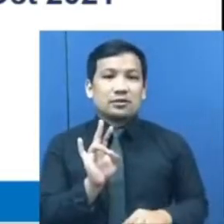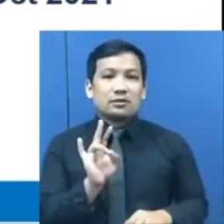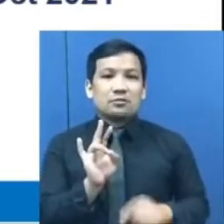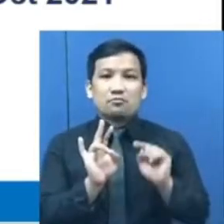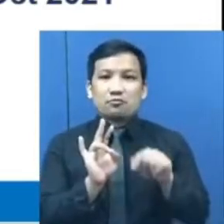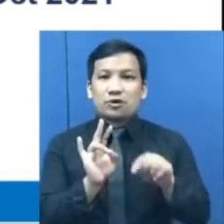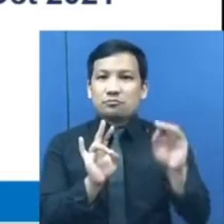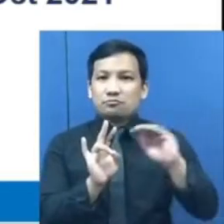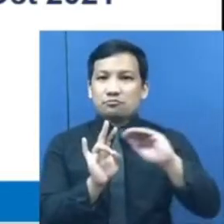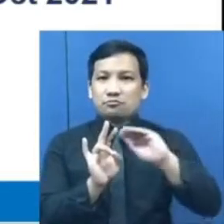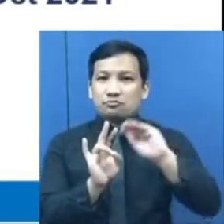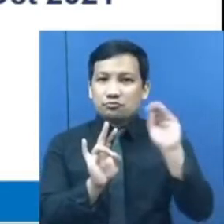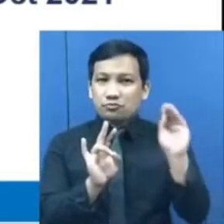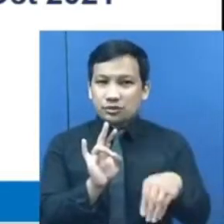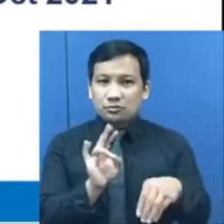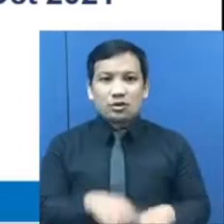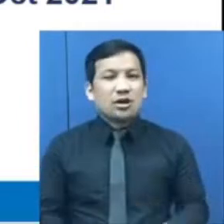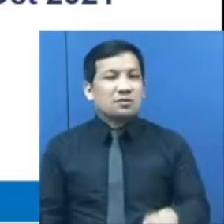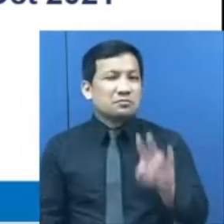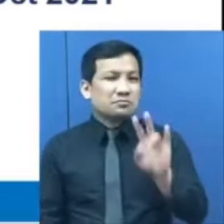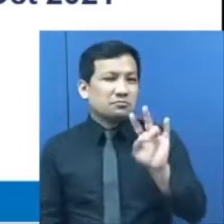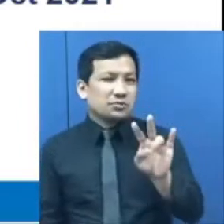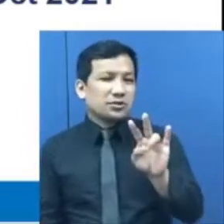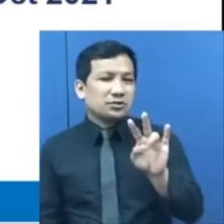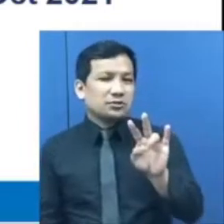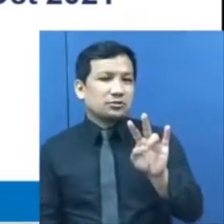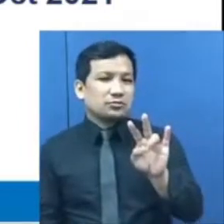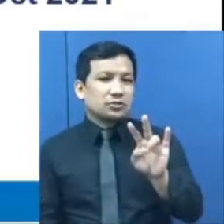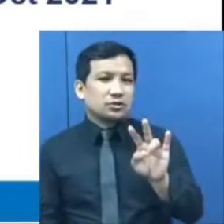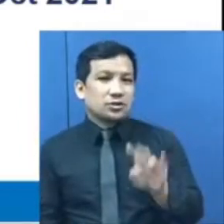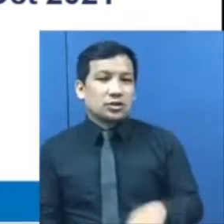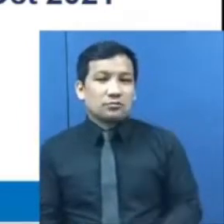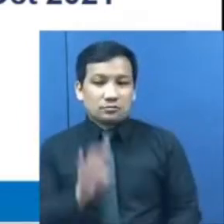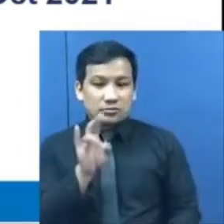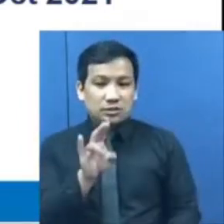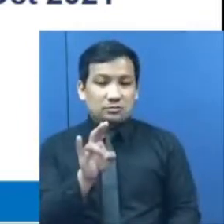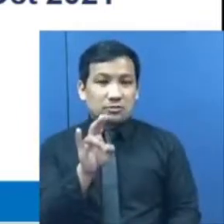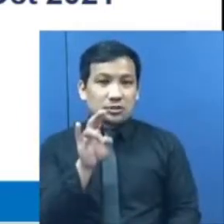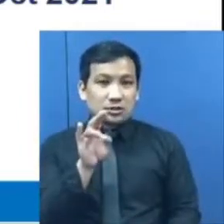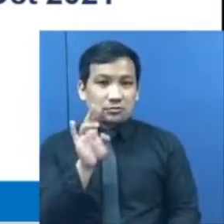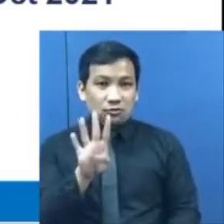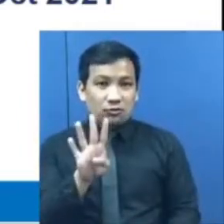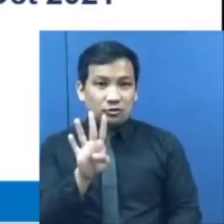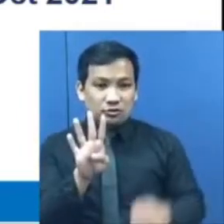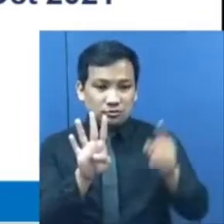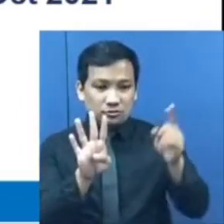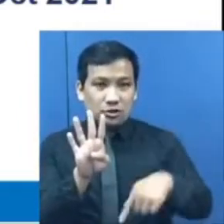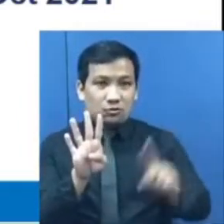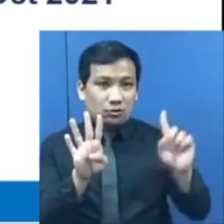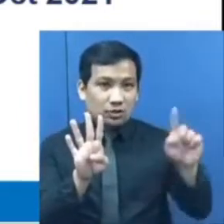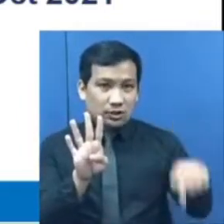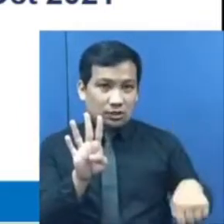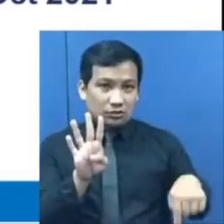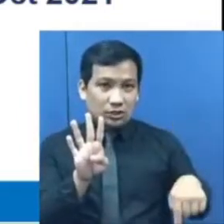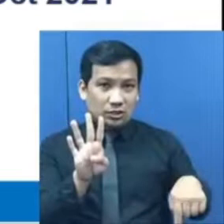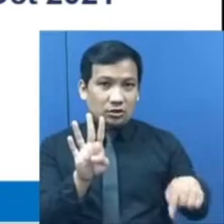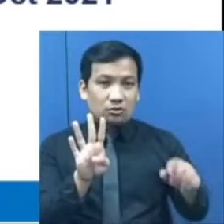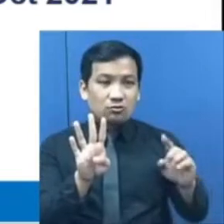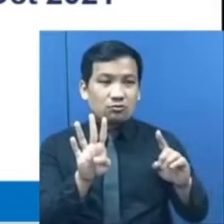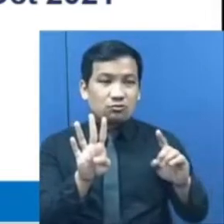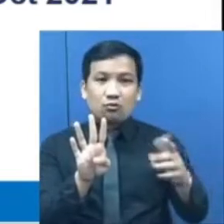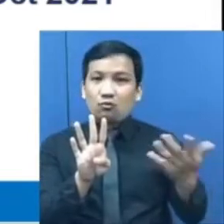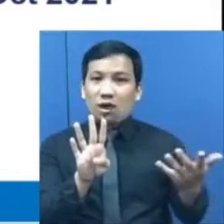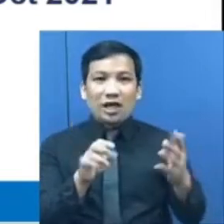o 74 sa bawat isang libo na individual na nasa labor force ang walang trabaho o